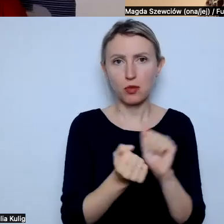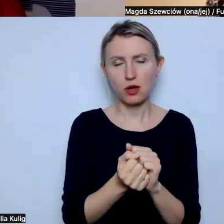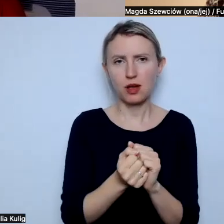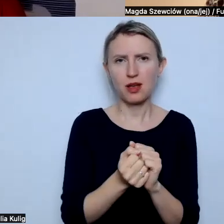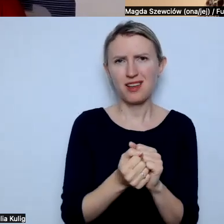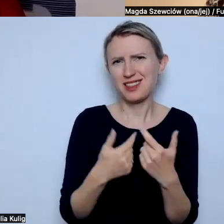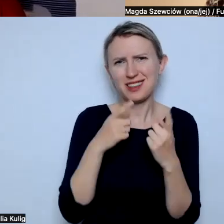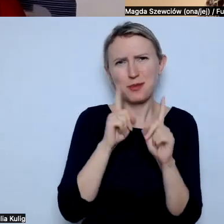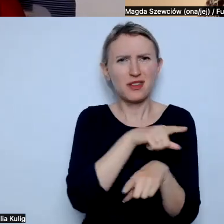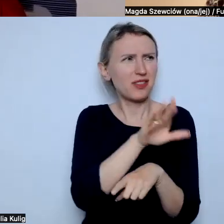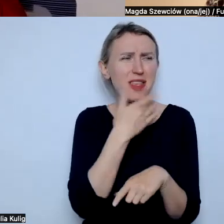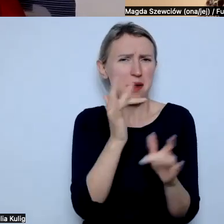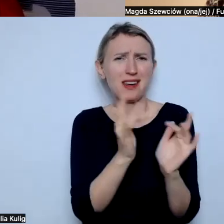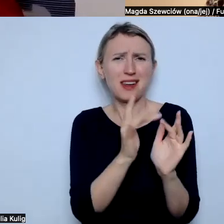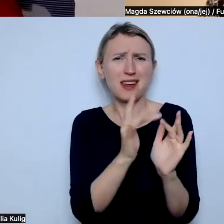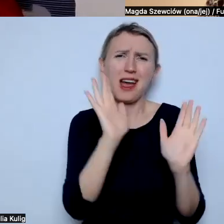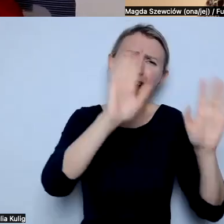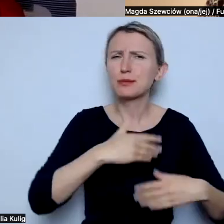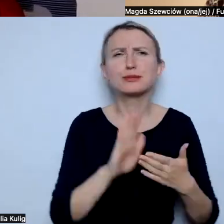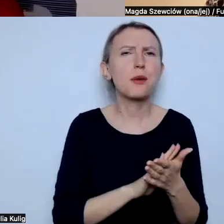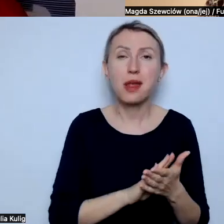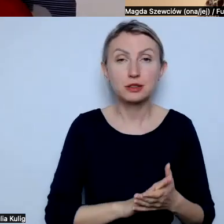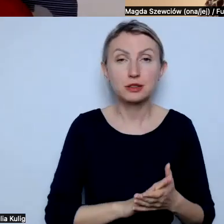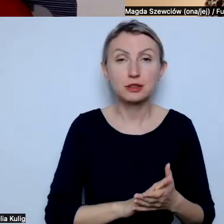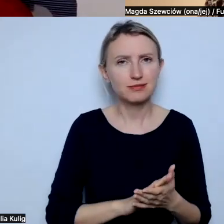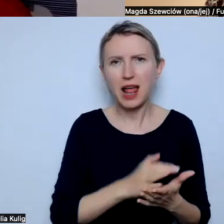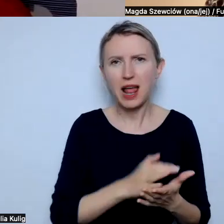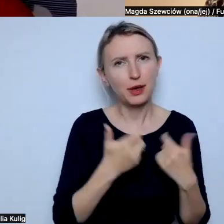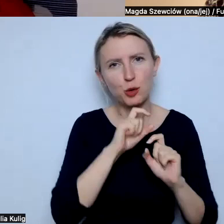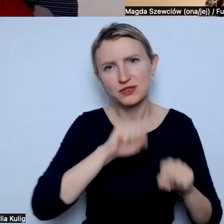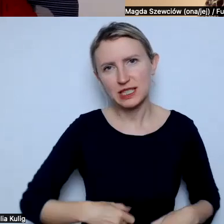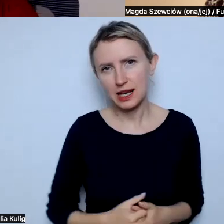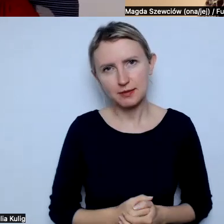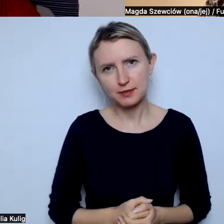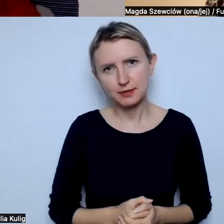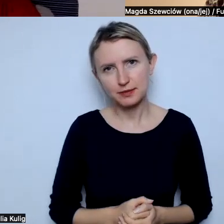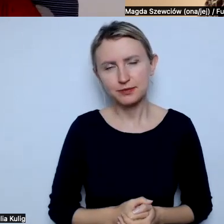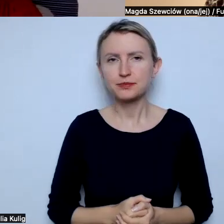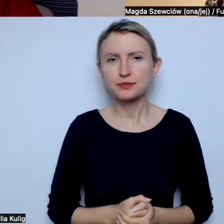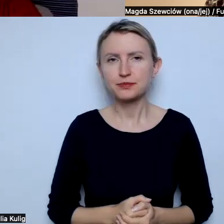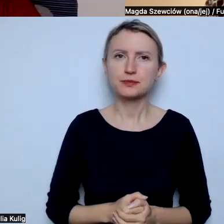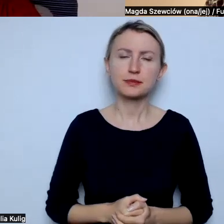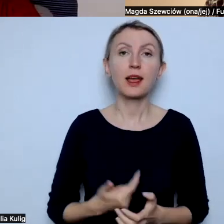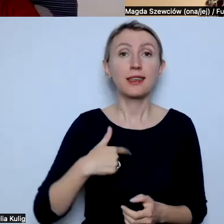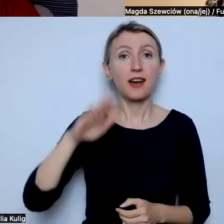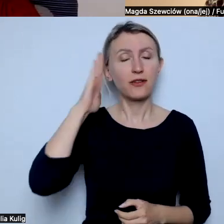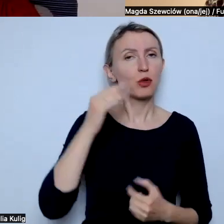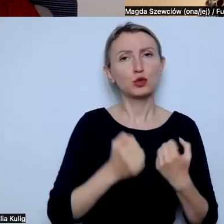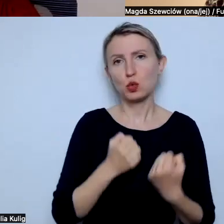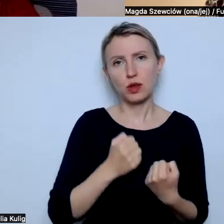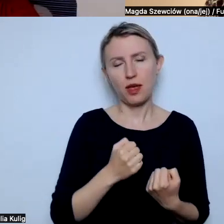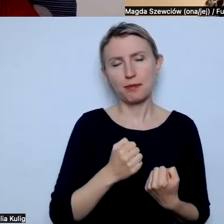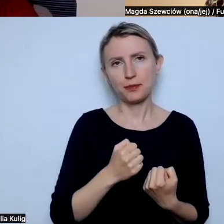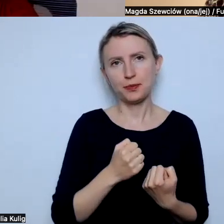nie macie racji, ale niech wam już będzie, to lepiej tego nie robić wcale. I ja wiem, że to jest trudne, bo wszyscy